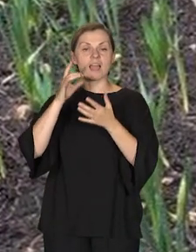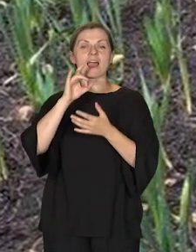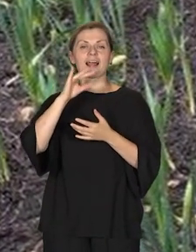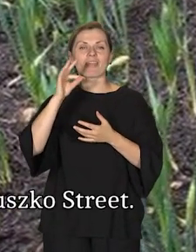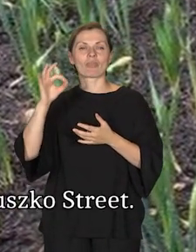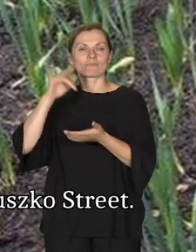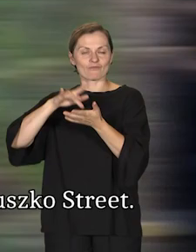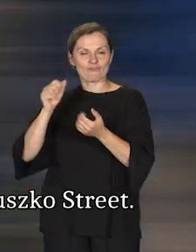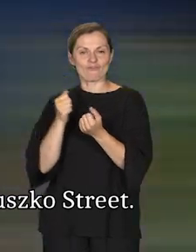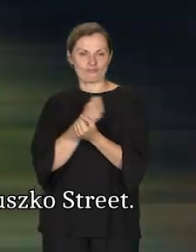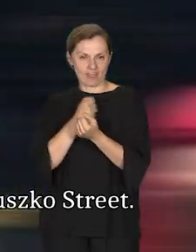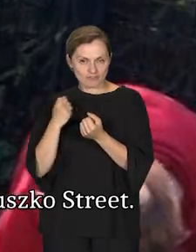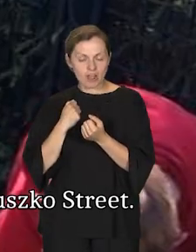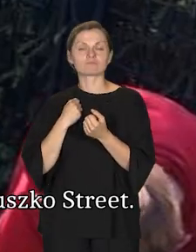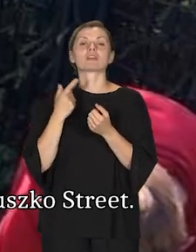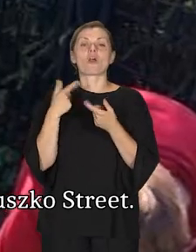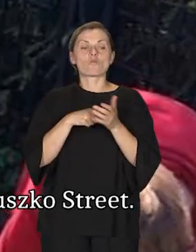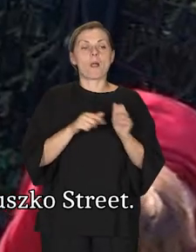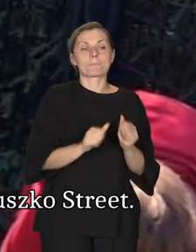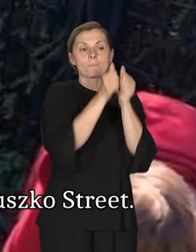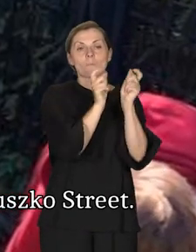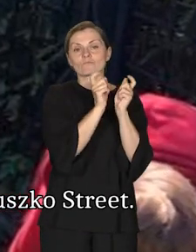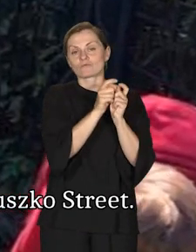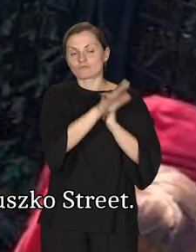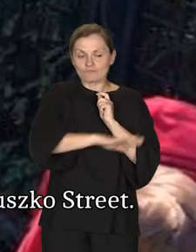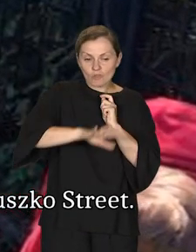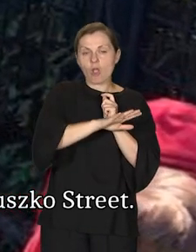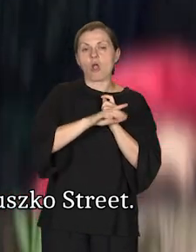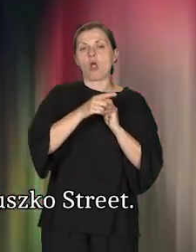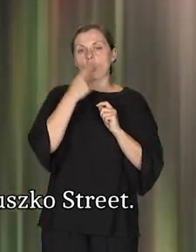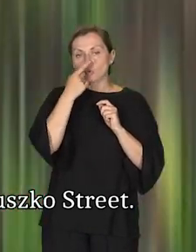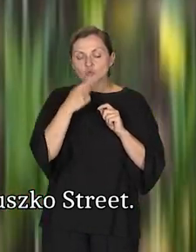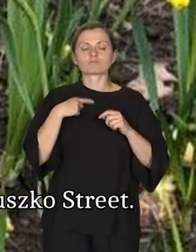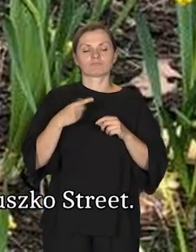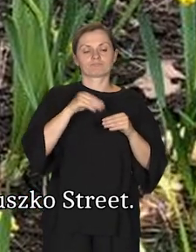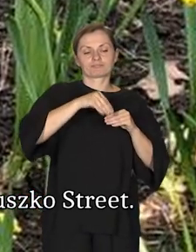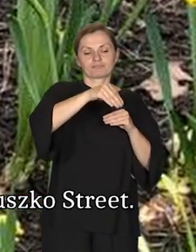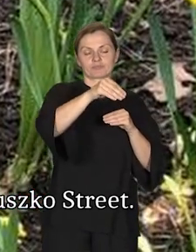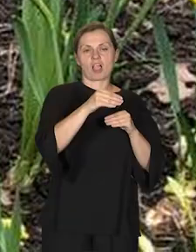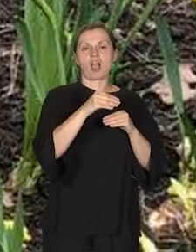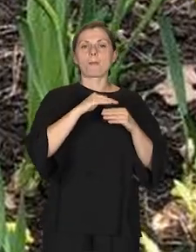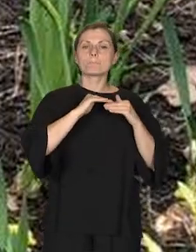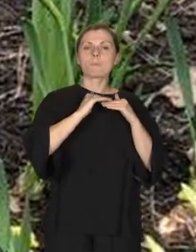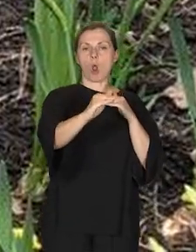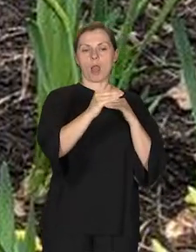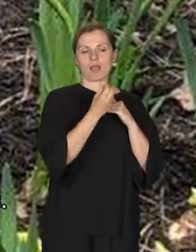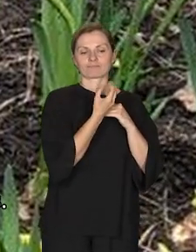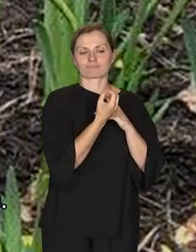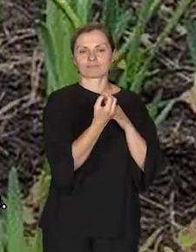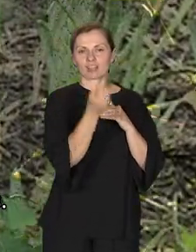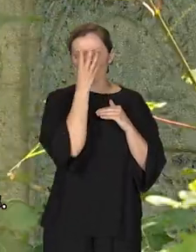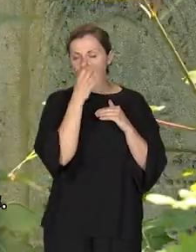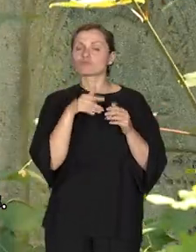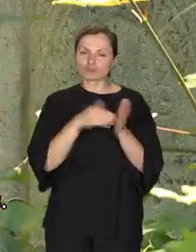warszawskim. I właśnie przy pomniku przy ulicy Tadeusza Kościuszki zasadziliśmy takie żonkilowe pole pamięci. Trzeba pamiętać.